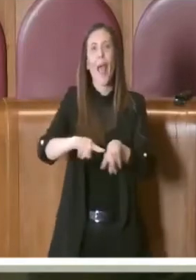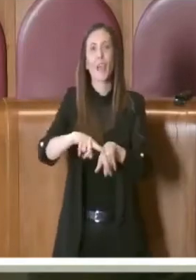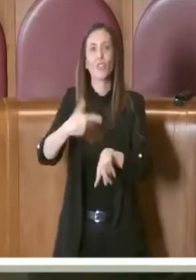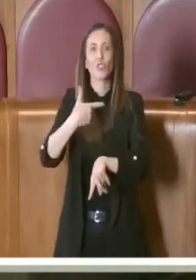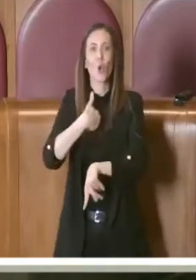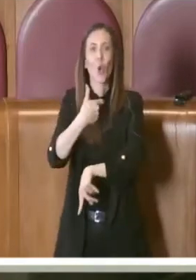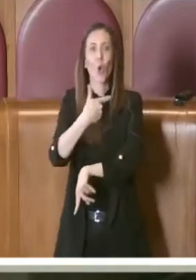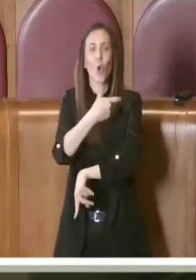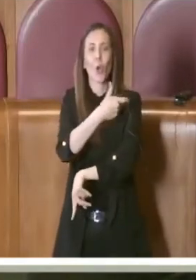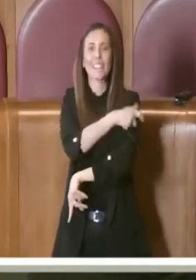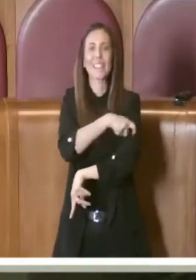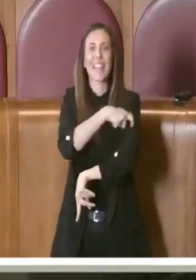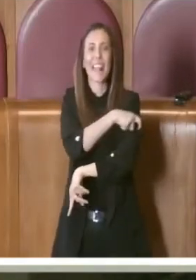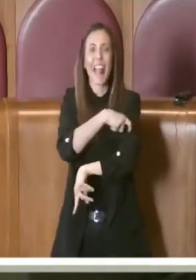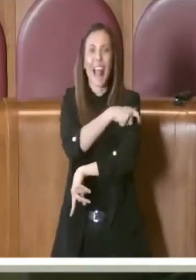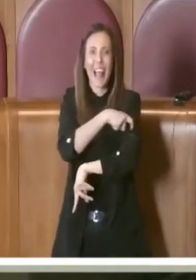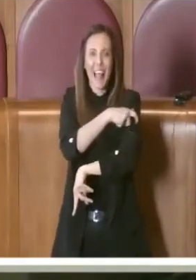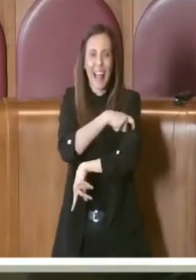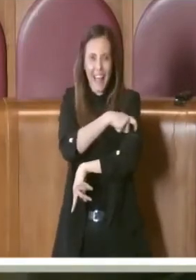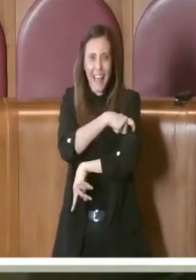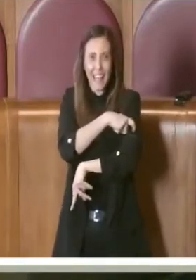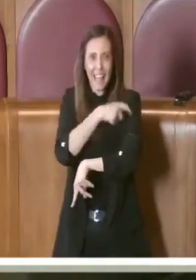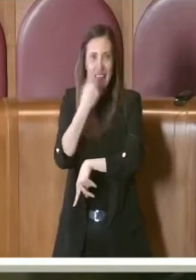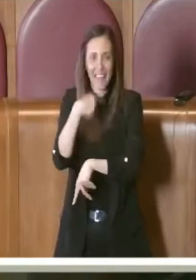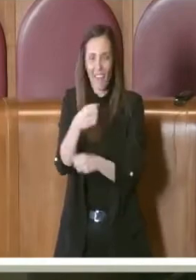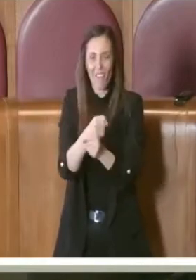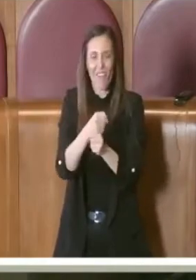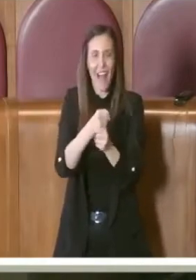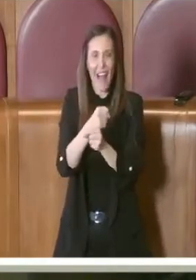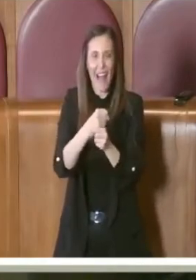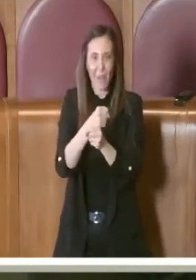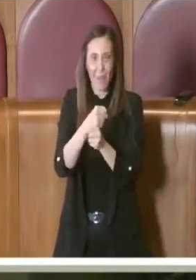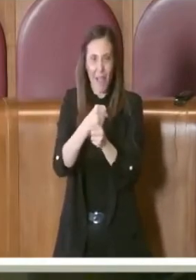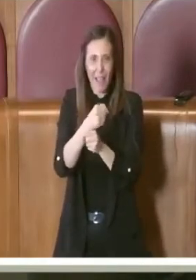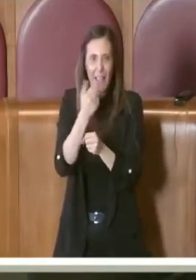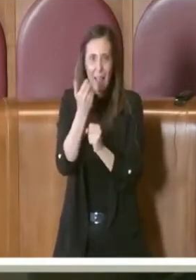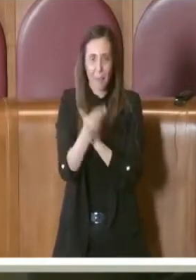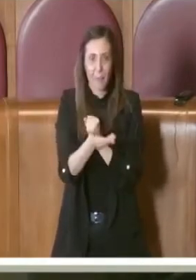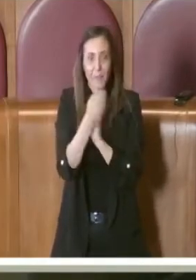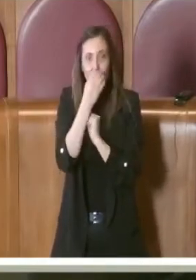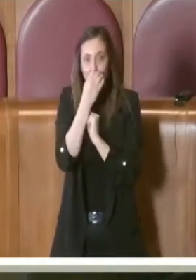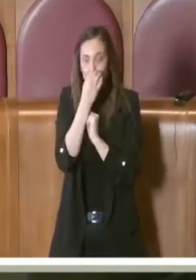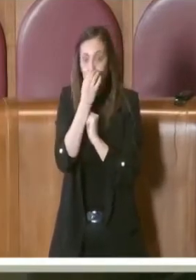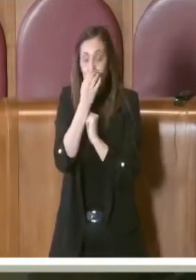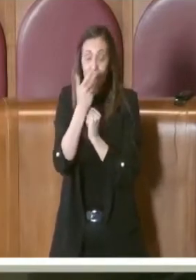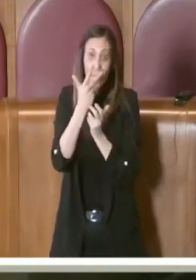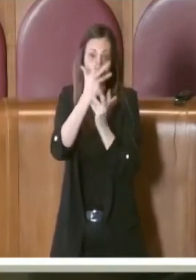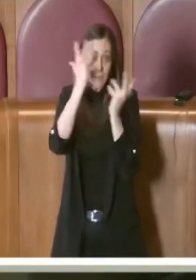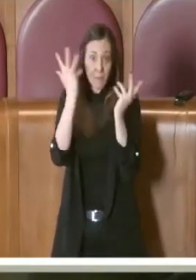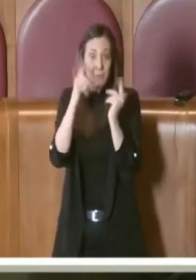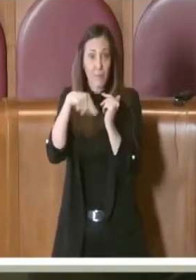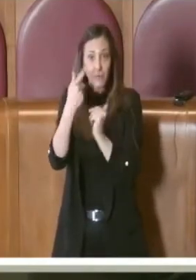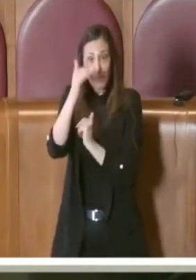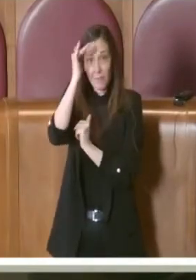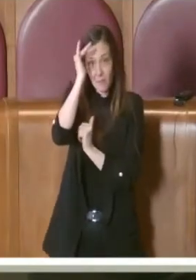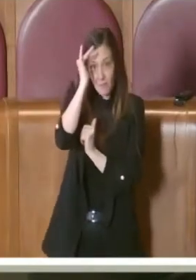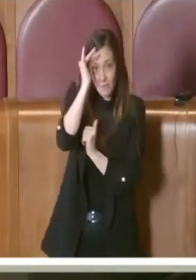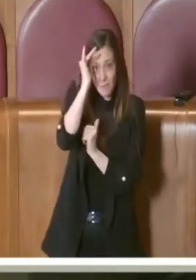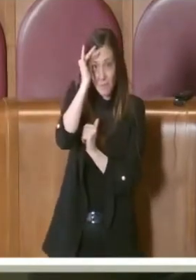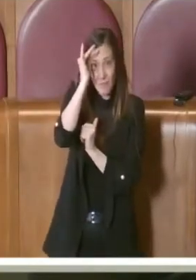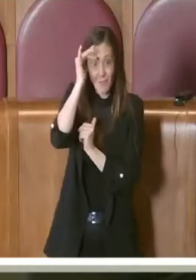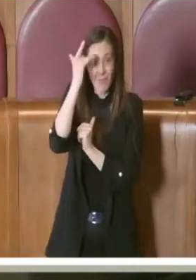rappresentanza del collegio sindacale di Farmacup, per cui sarebbe poi eventualmente il caso di ascoltare anche